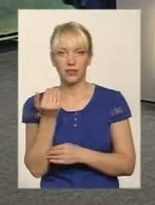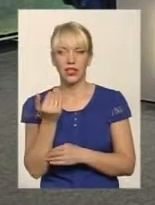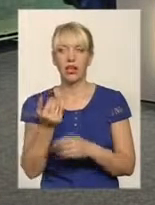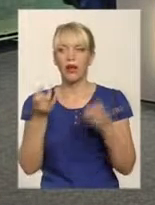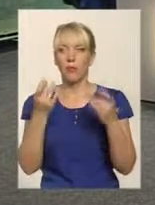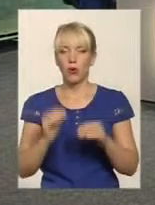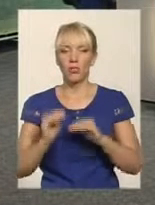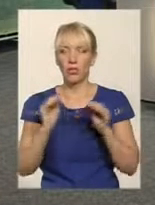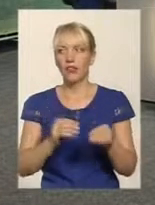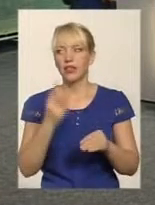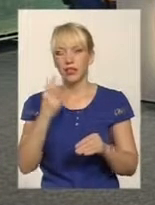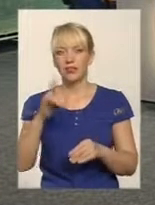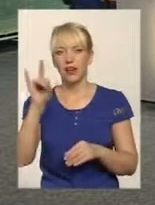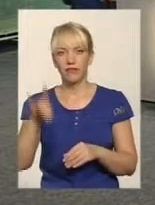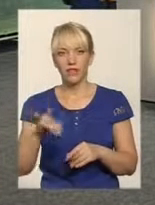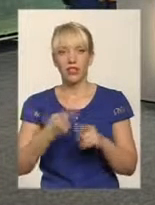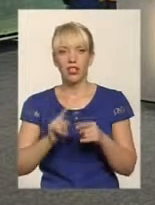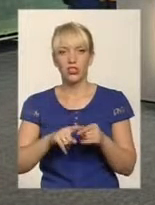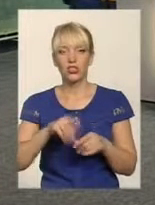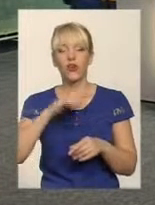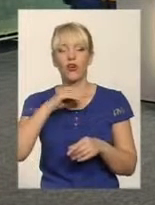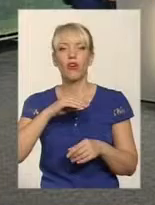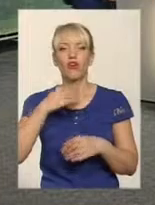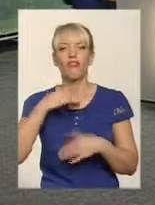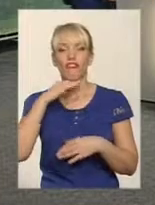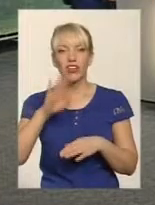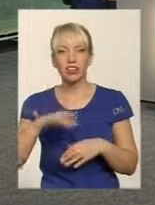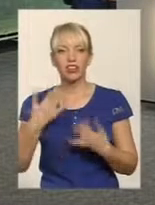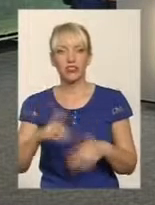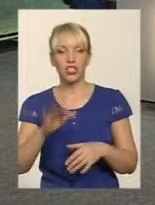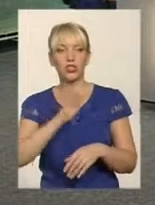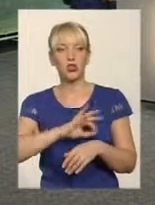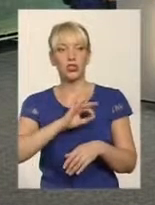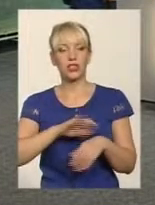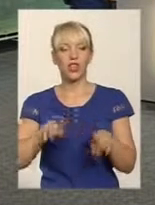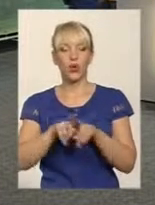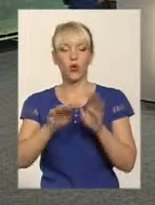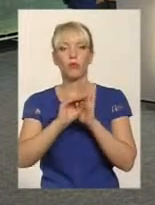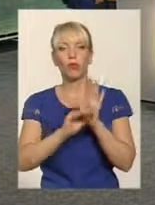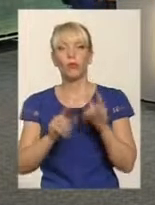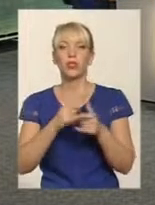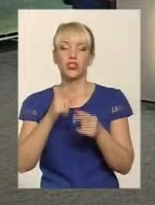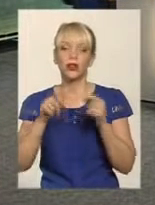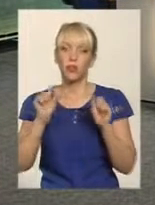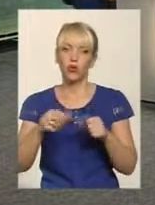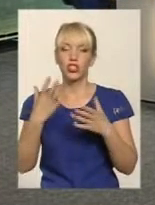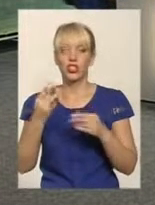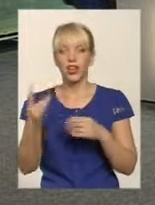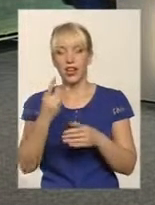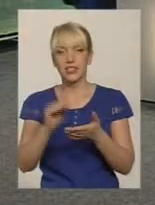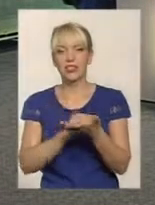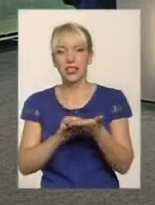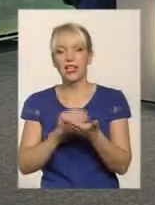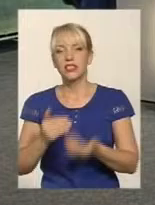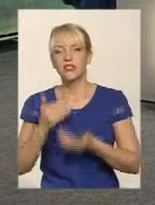Поставили два вікна, їм начебто цього вистачило, скористалися вже от такою програмою. Чи можуть вони ще раз звернутися